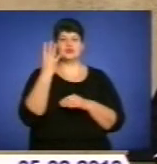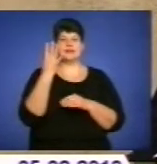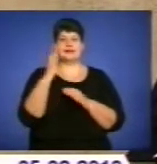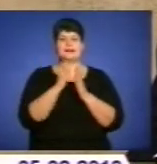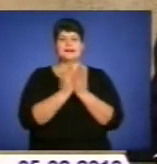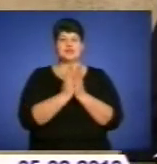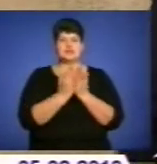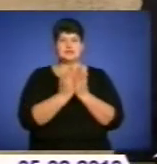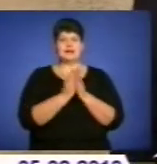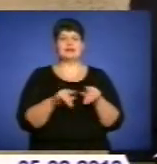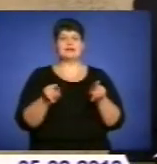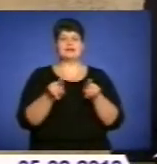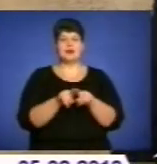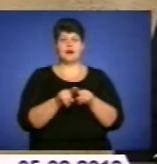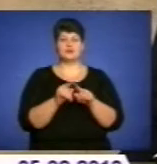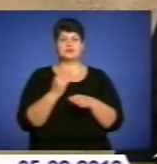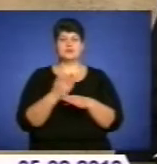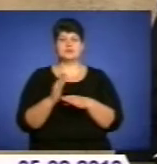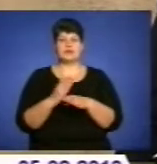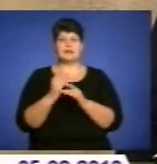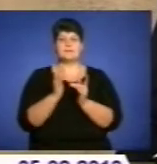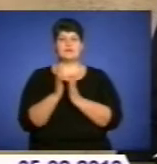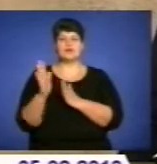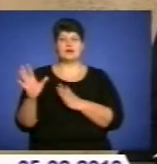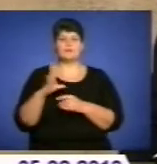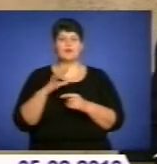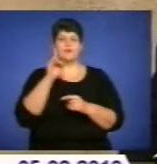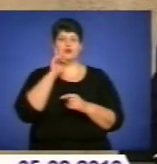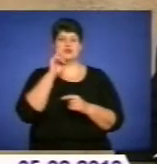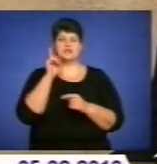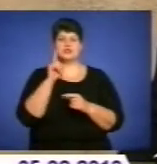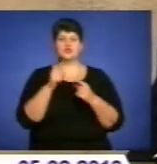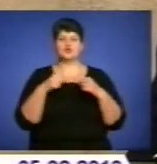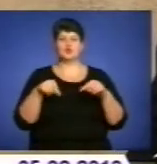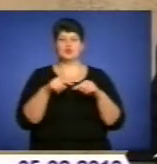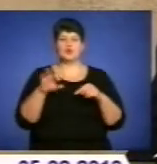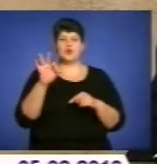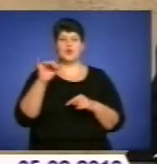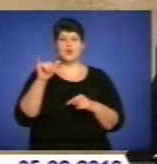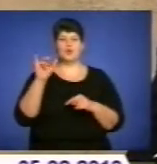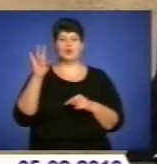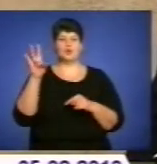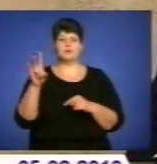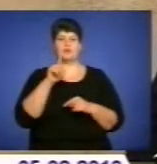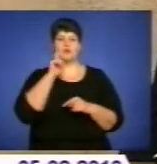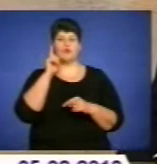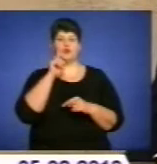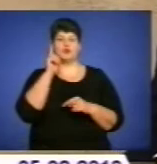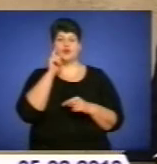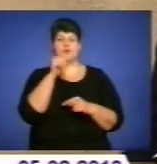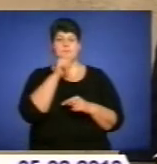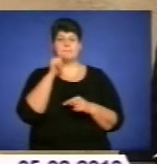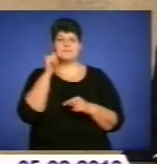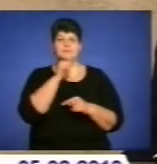серії «Бібліотека» про молодіжні структури УН і відомого графіка художника-підпільника,